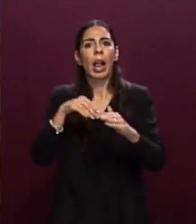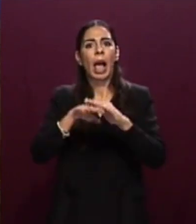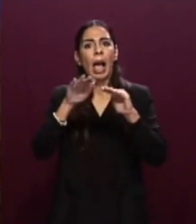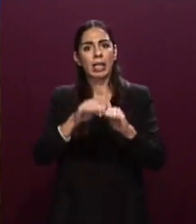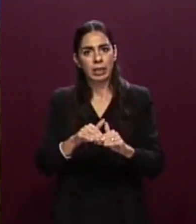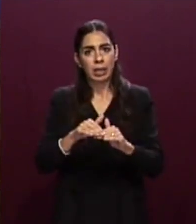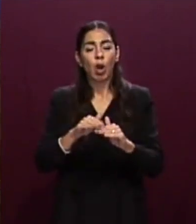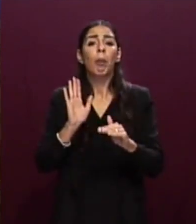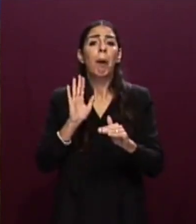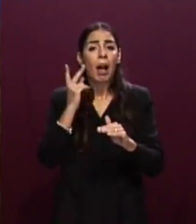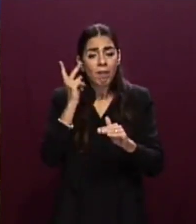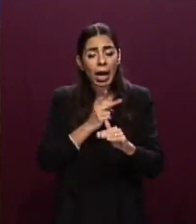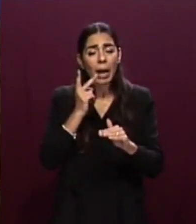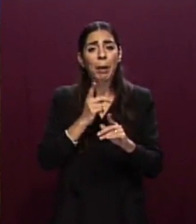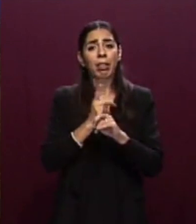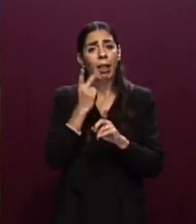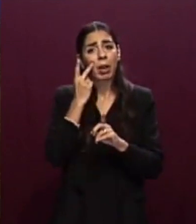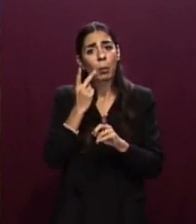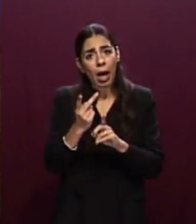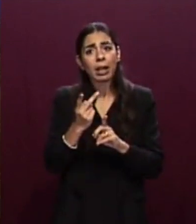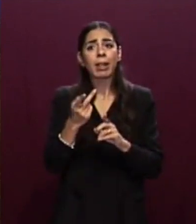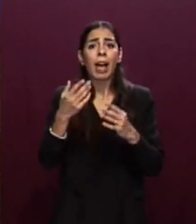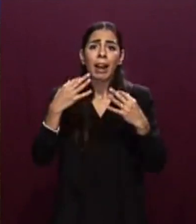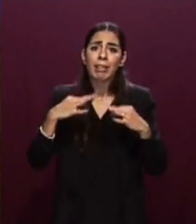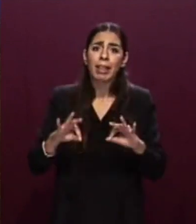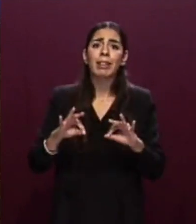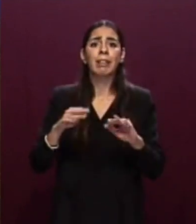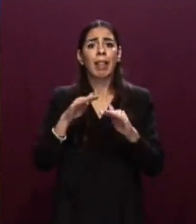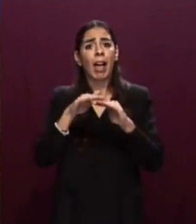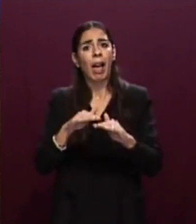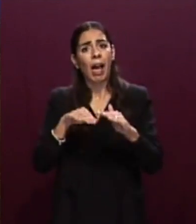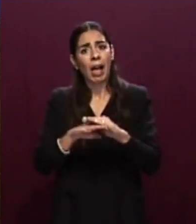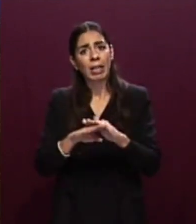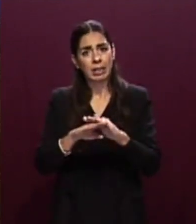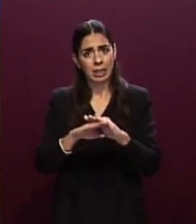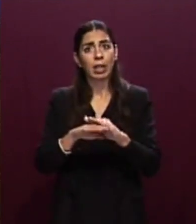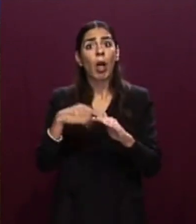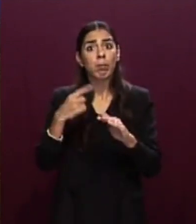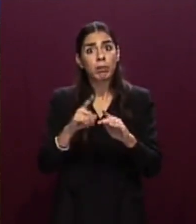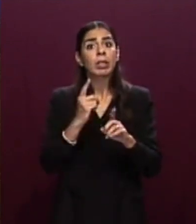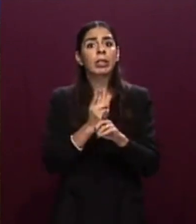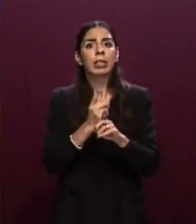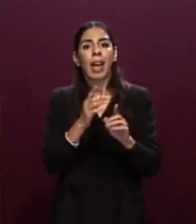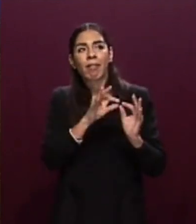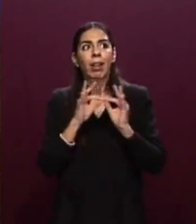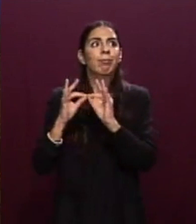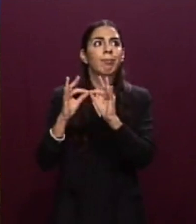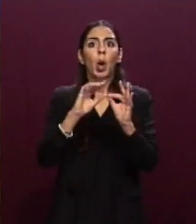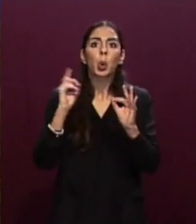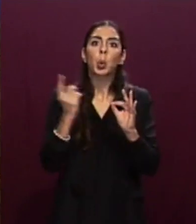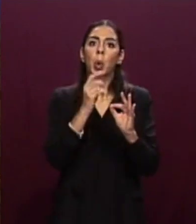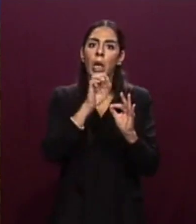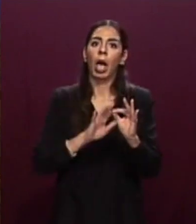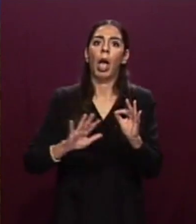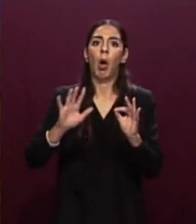solidarietà e responsabilità e che sia equamente condivisa tra tutti gli Stati membri. Come Ministri dell'Interno abbiamo richiamato l'approvazione,